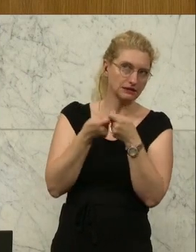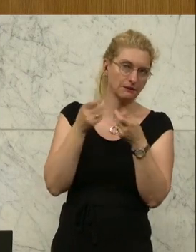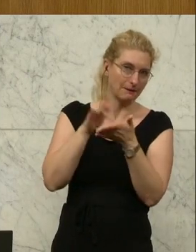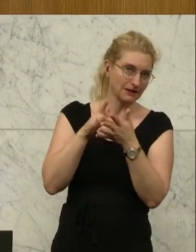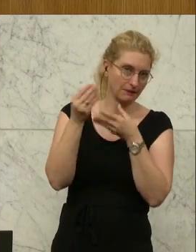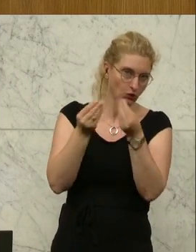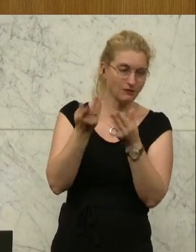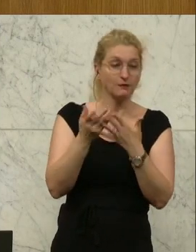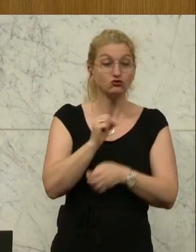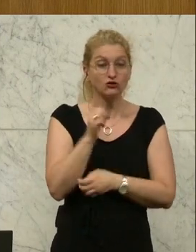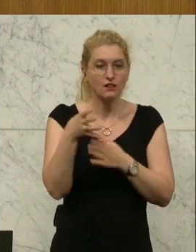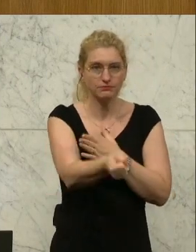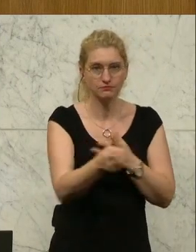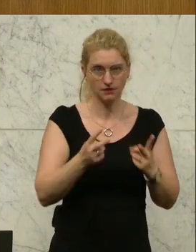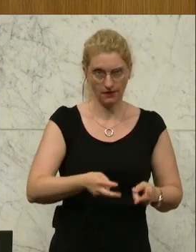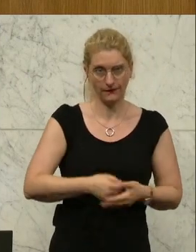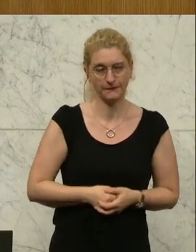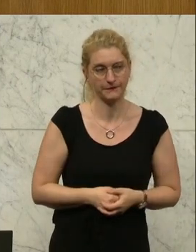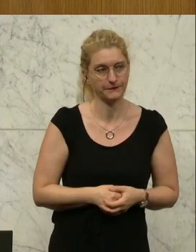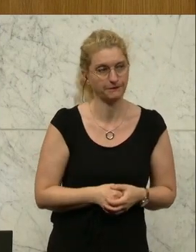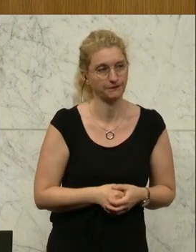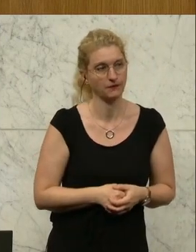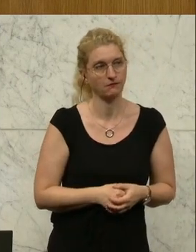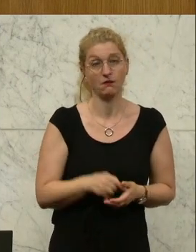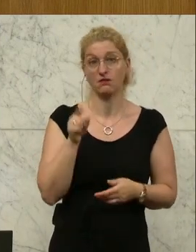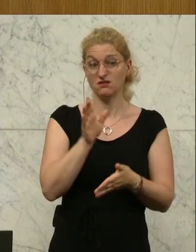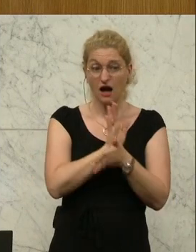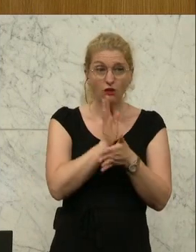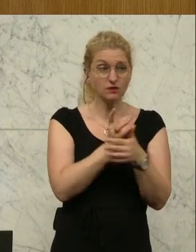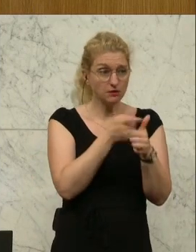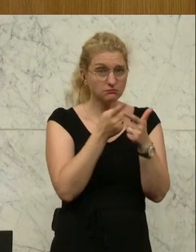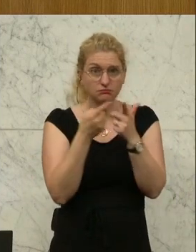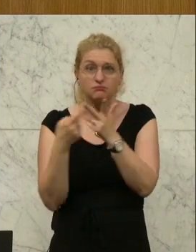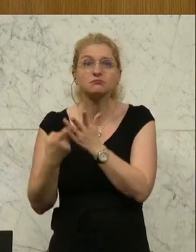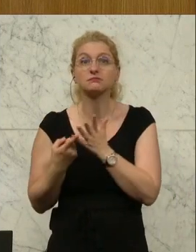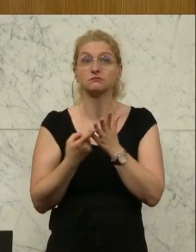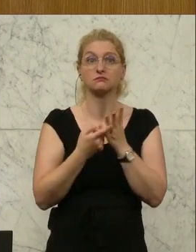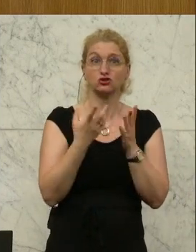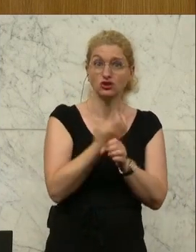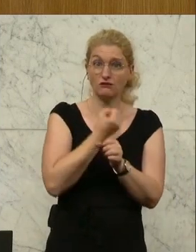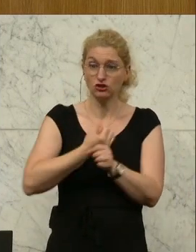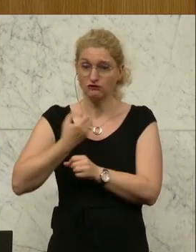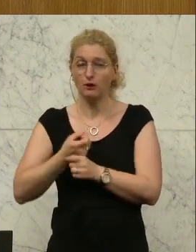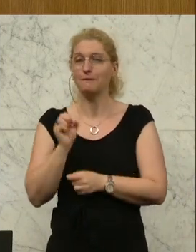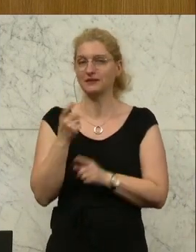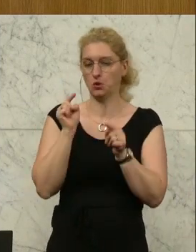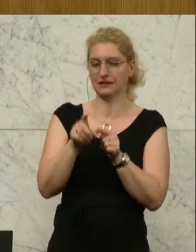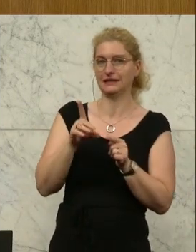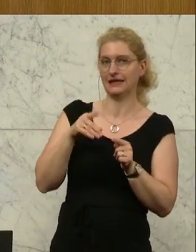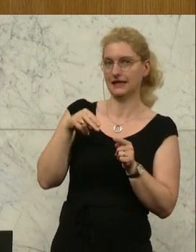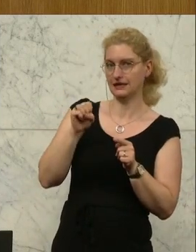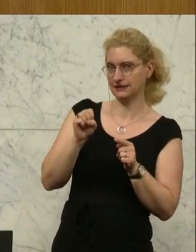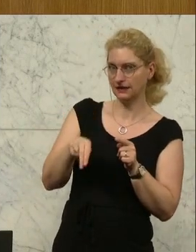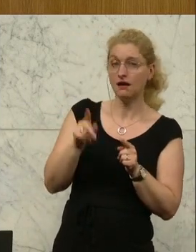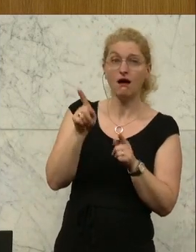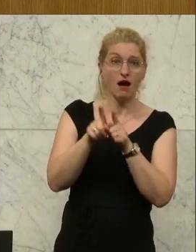reagieren zu können. Damit diese Aufgaben erfüllt werden können, insbesondere auch bei der DSN, müssen wir sie natürlich